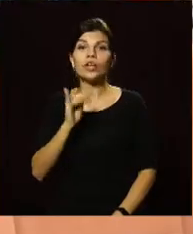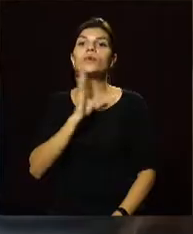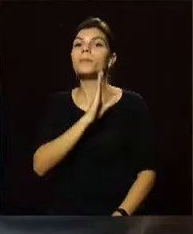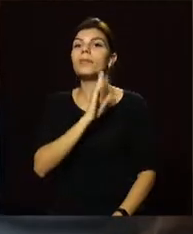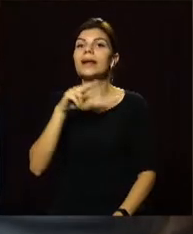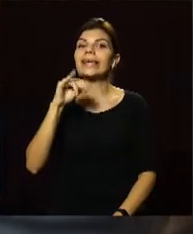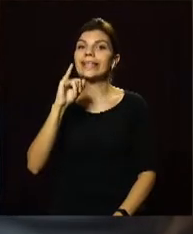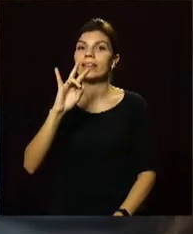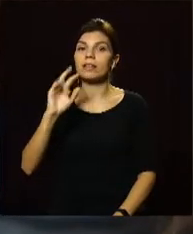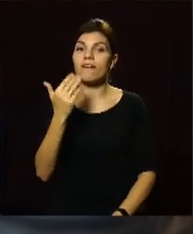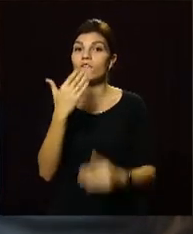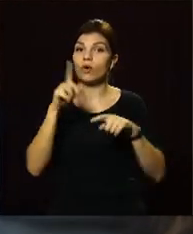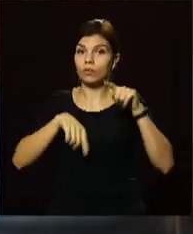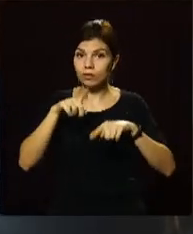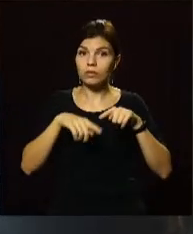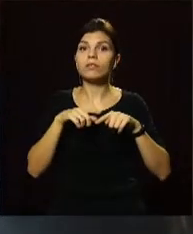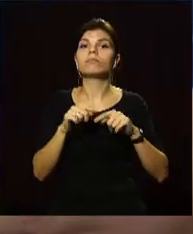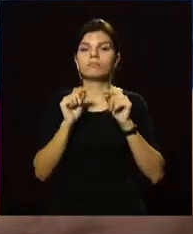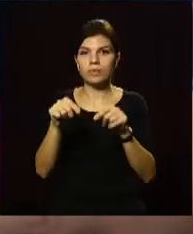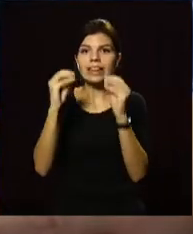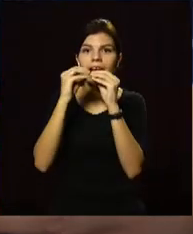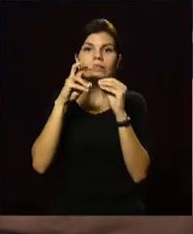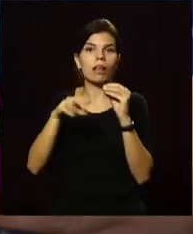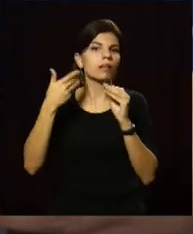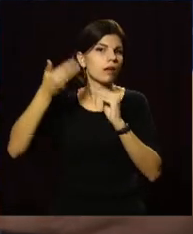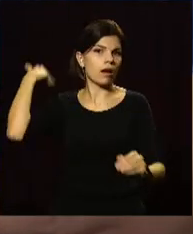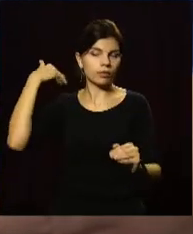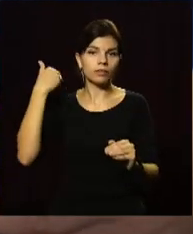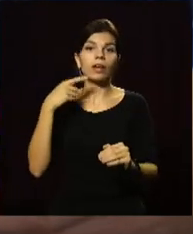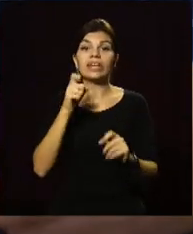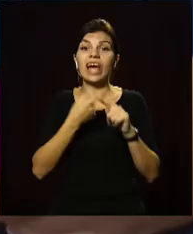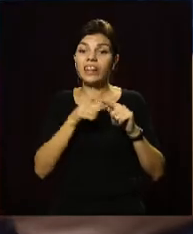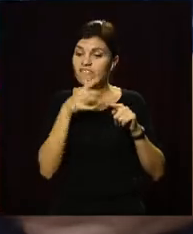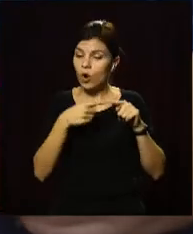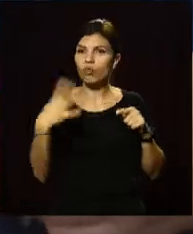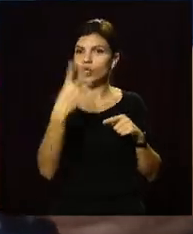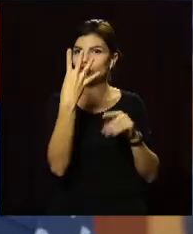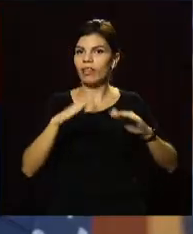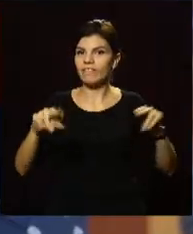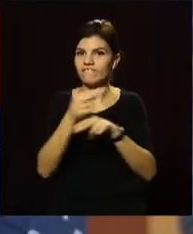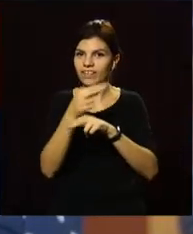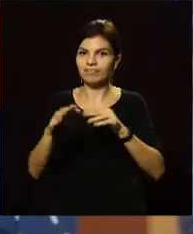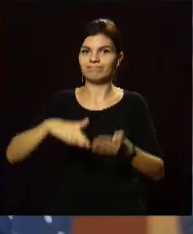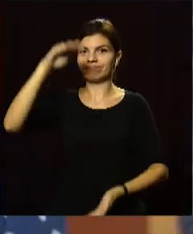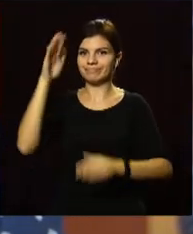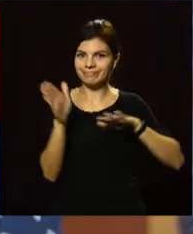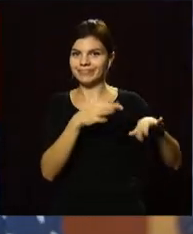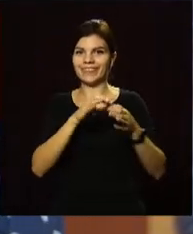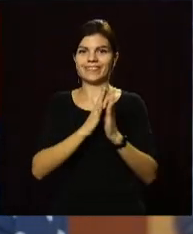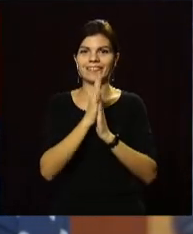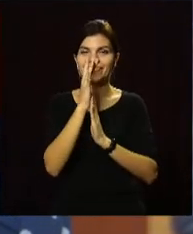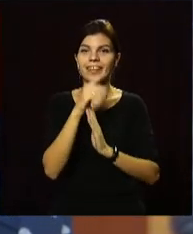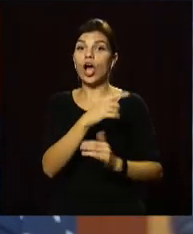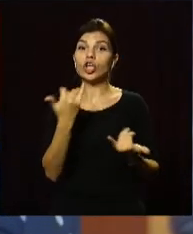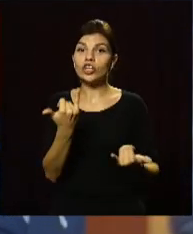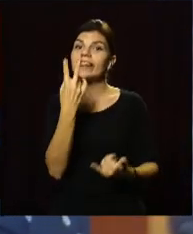Інна. Її родина долучилася до доброї справи 10 років тому. За цей час виховали вже четверо дітей. Зараз же під їхньою опікою двоє